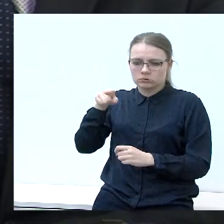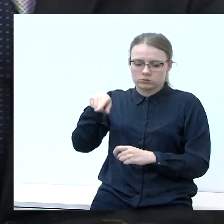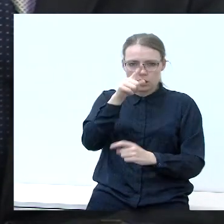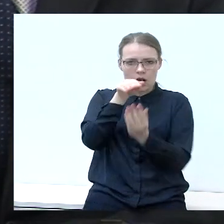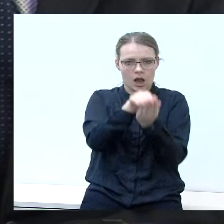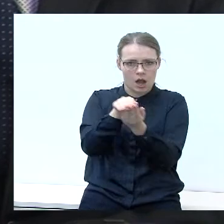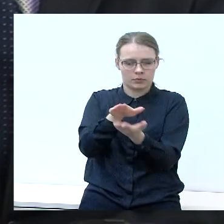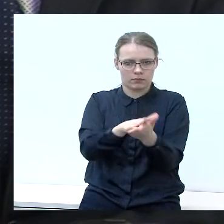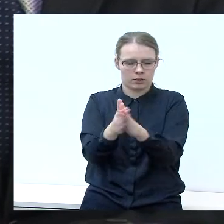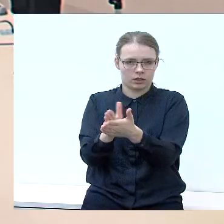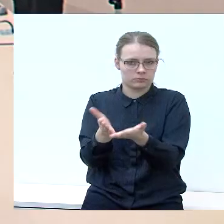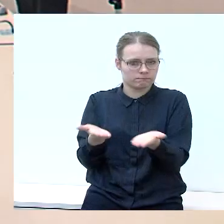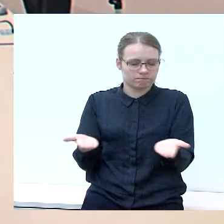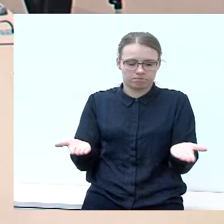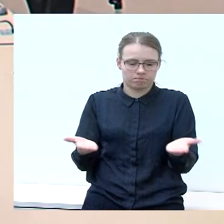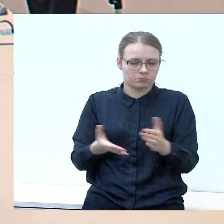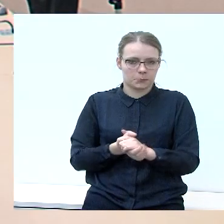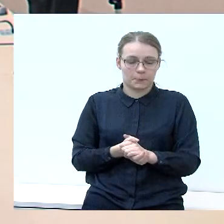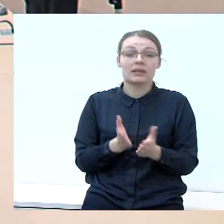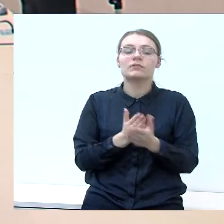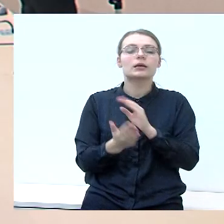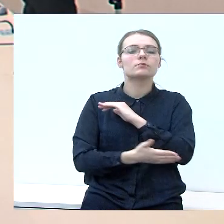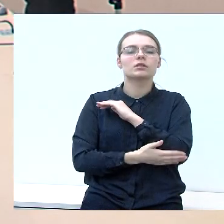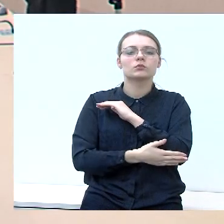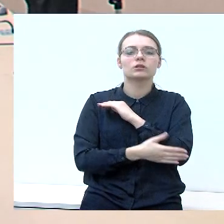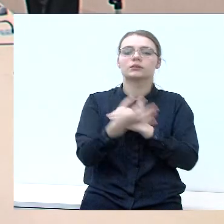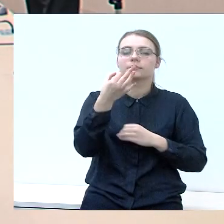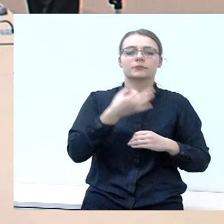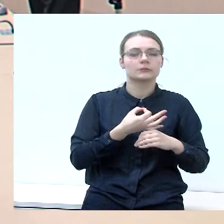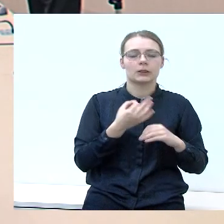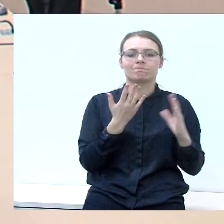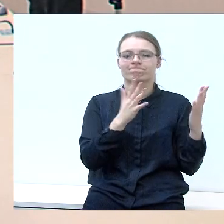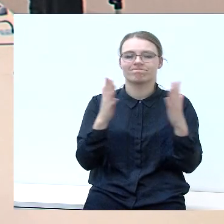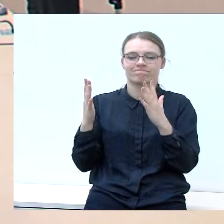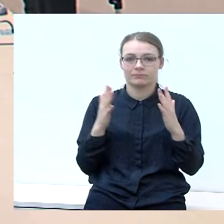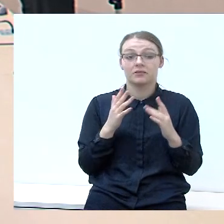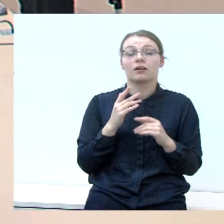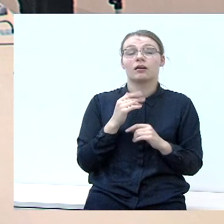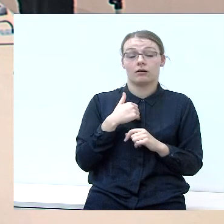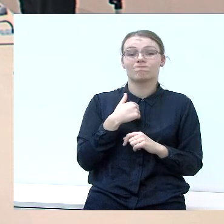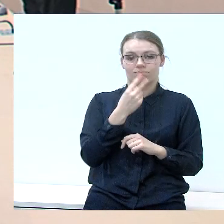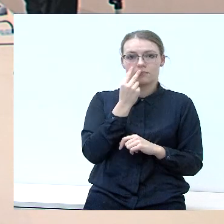kapus. Dėkui iš paskutinę repliką. Matau, kad